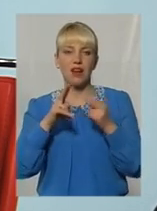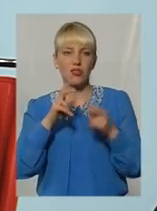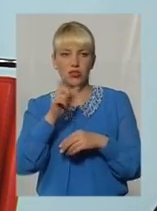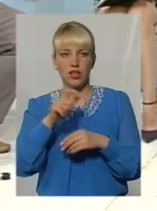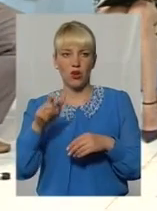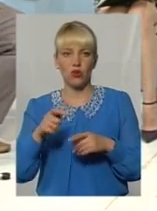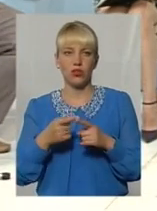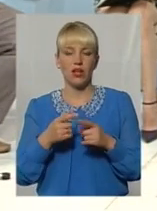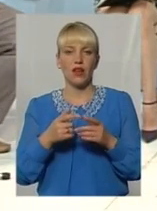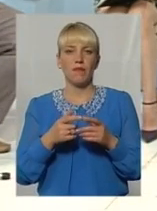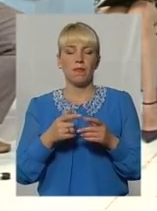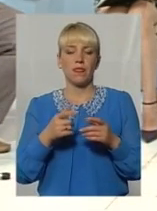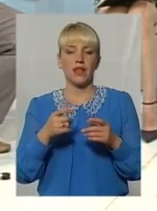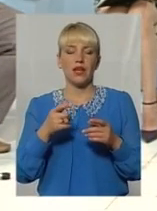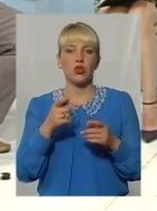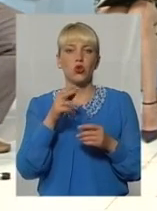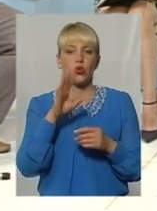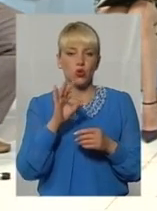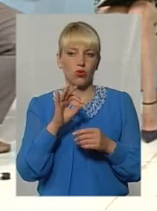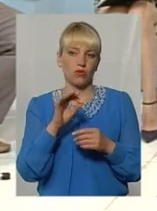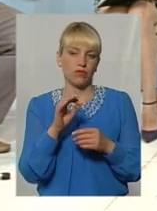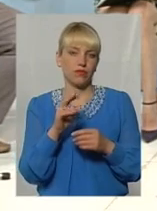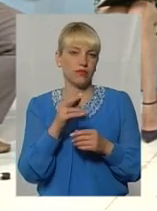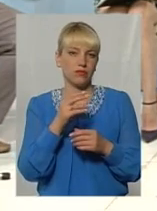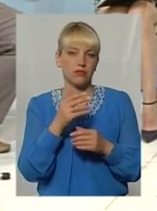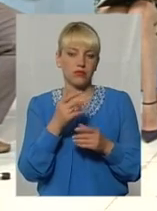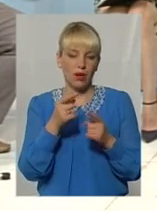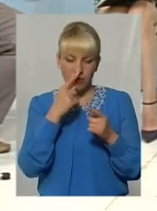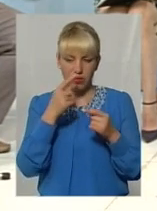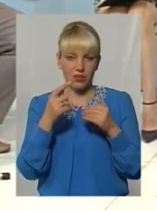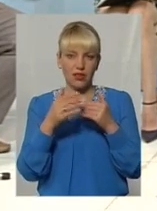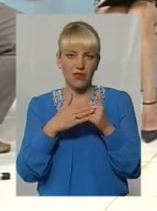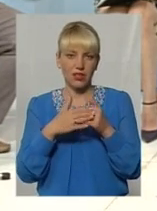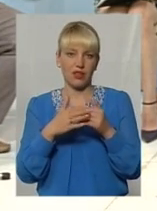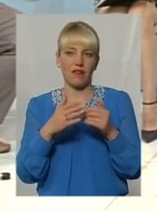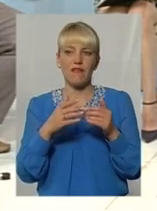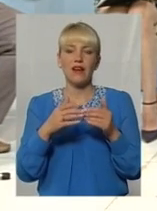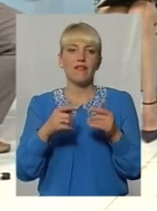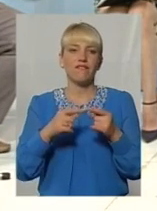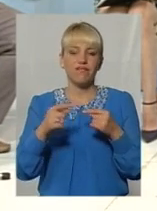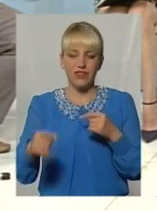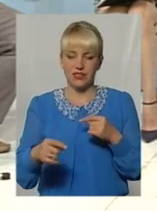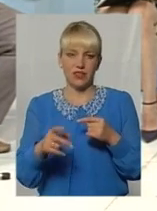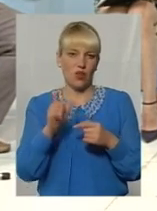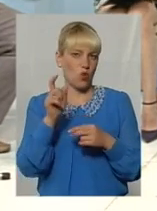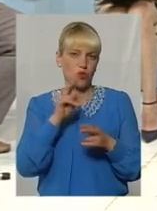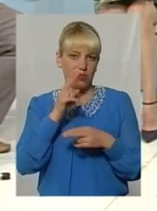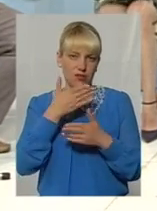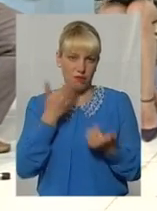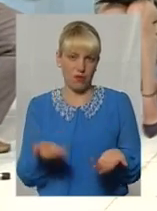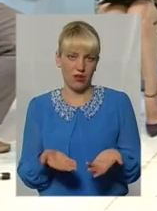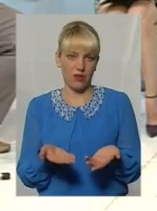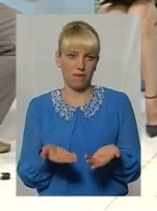така вже велика крона дерева була. Є, звичайно, я можу допустити, що є такі випадки, коли там щось заступає, знаєте. Ну,